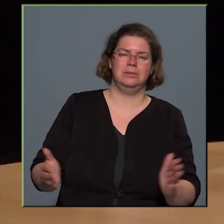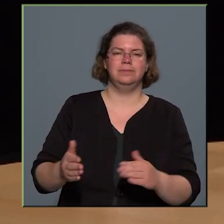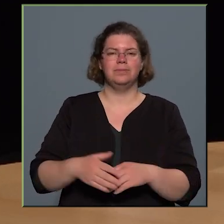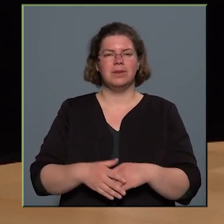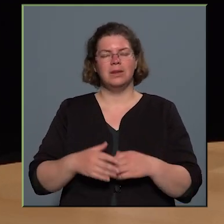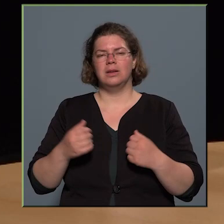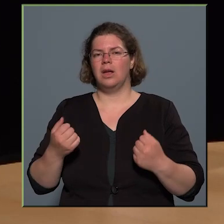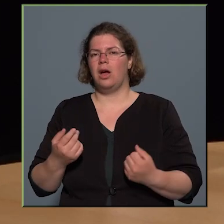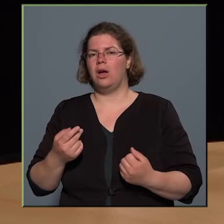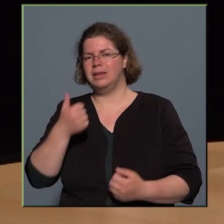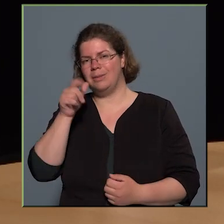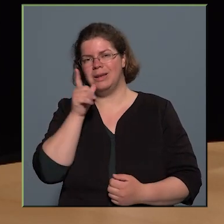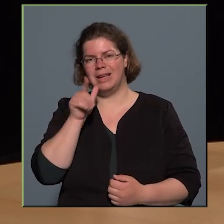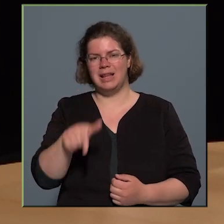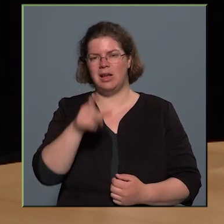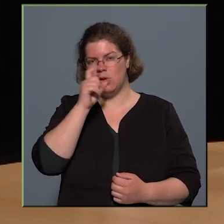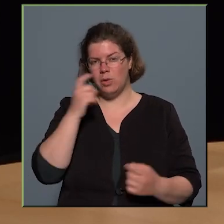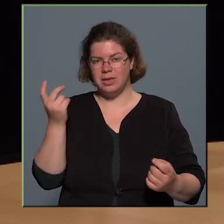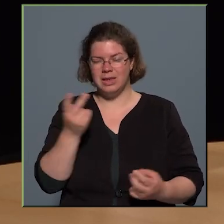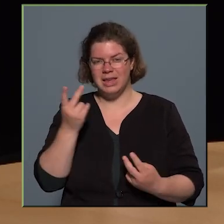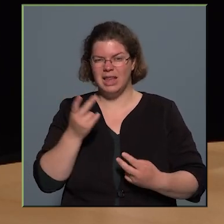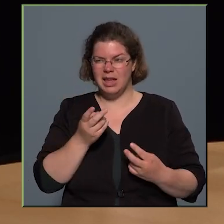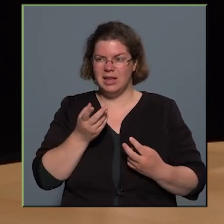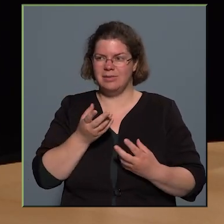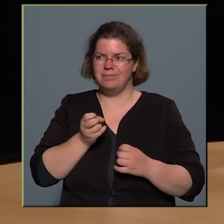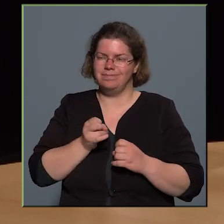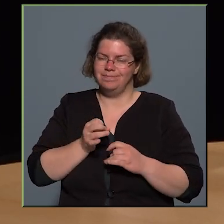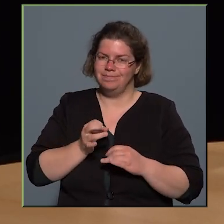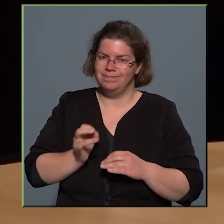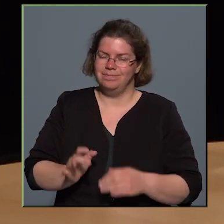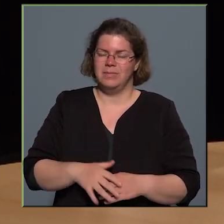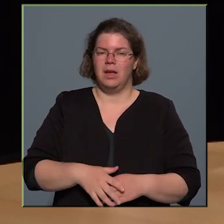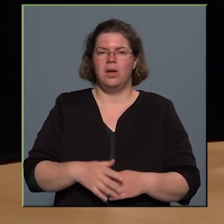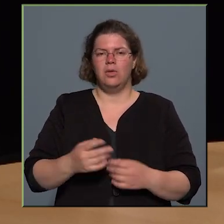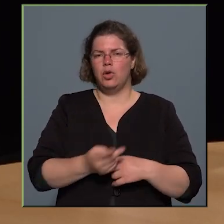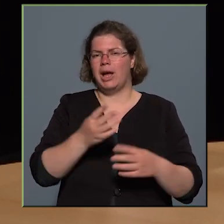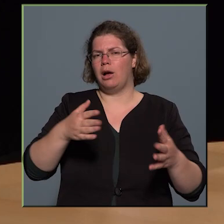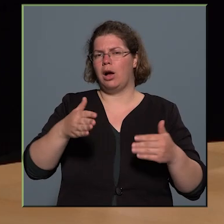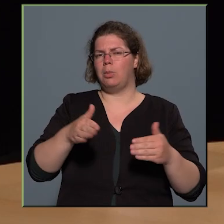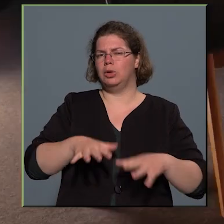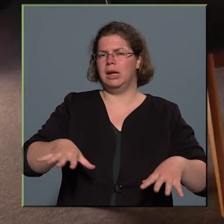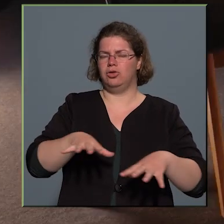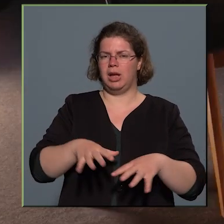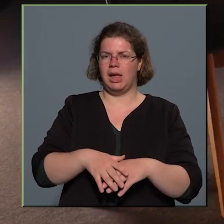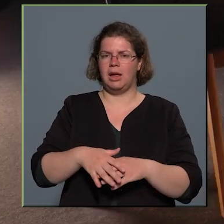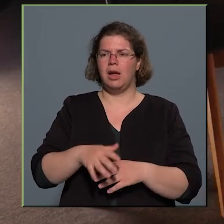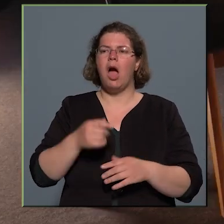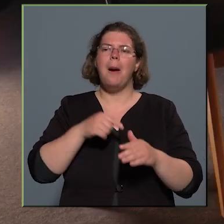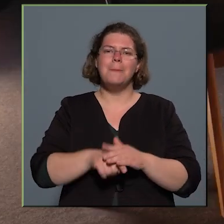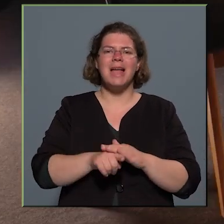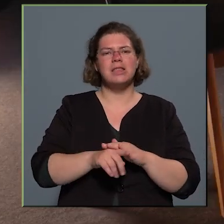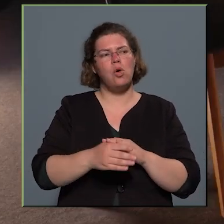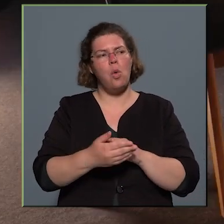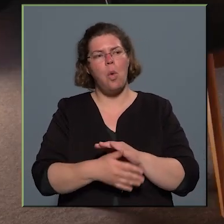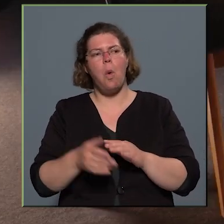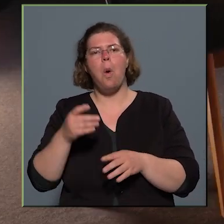sújtotta a népligetet a rossz híra, ami egyébként főleg inkább a kaputérségek környékén, ott a metro aluljáró